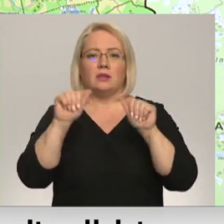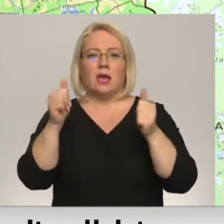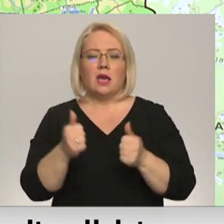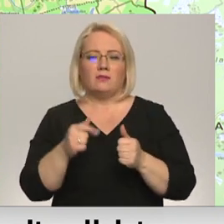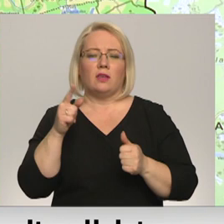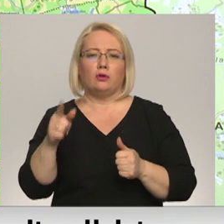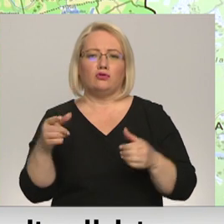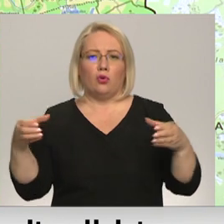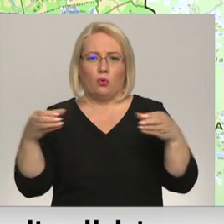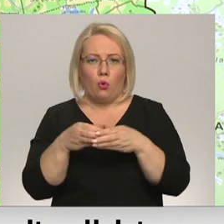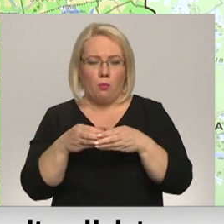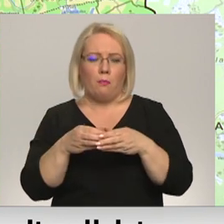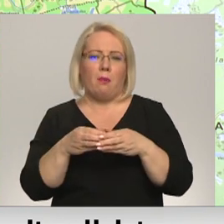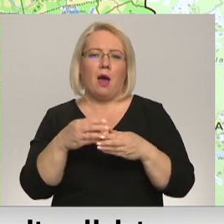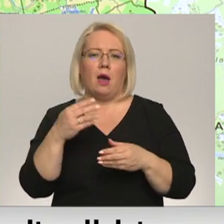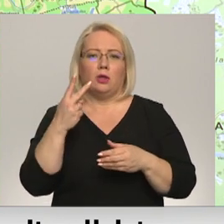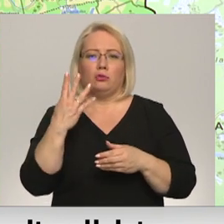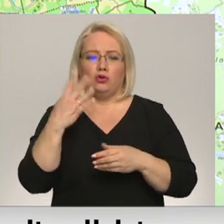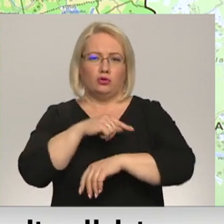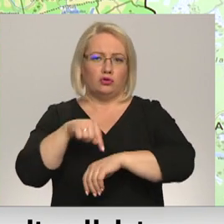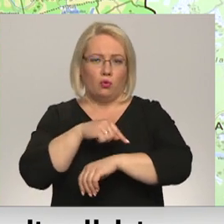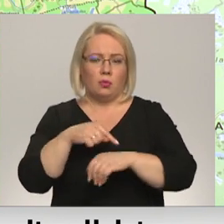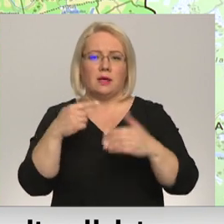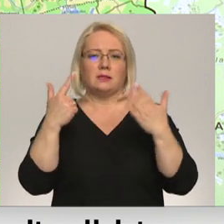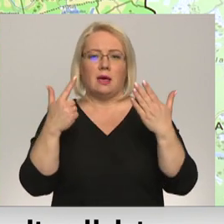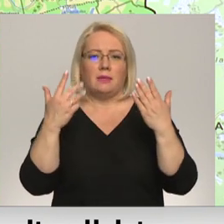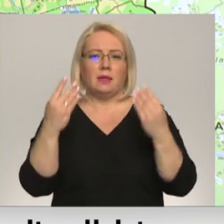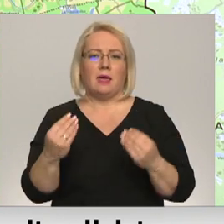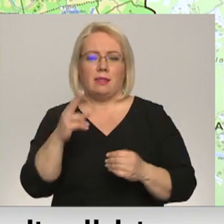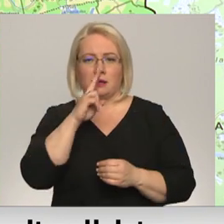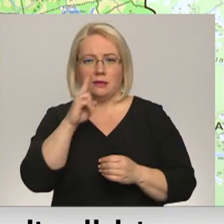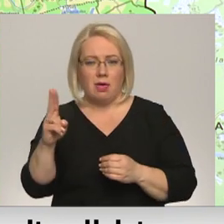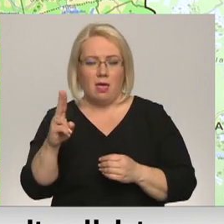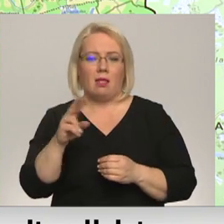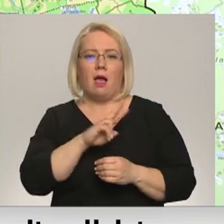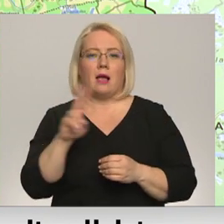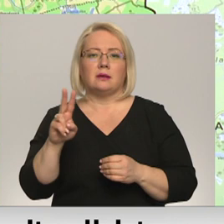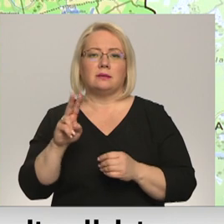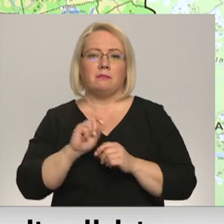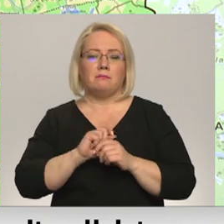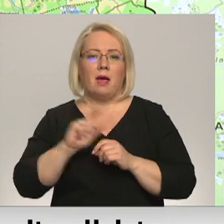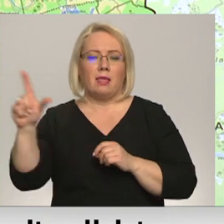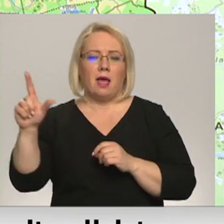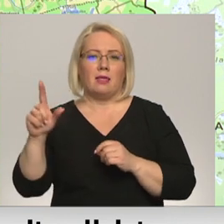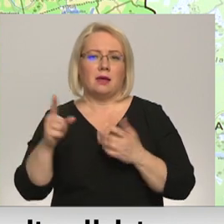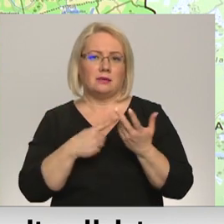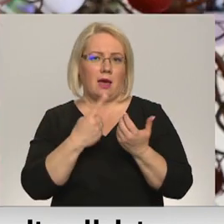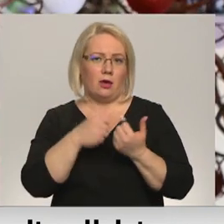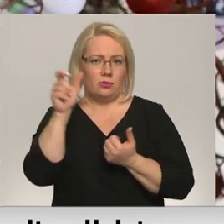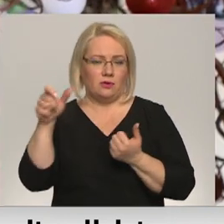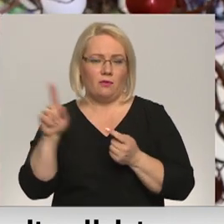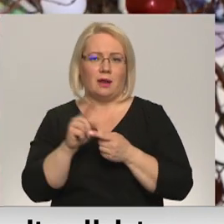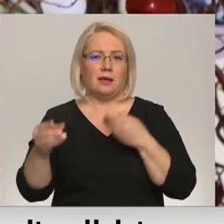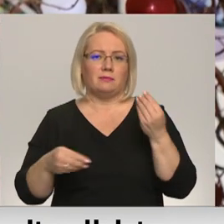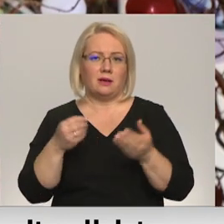ekipāši 24 stundas dienaktī, septiņas dienas nedēļā, kas ievēroja palielināšu štatu skaidru, līdz ar to arī izmaksas.